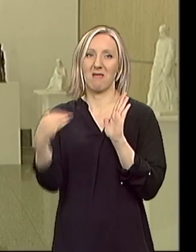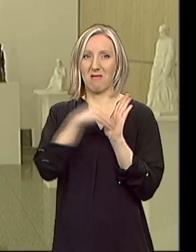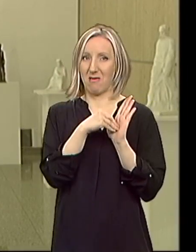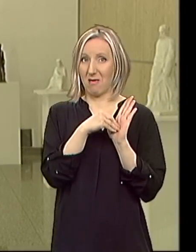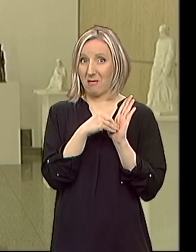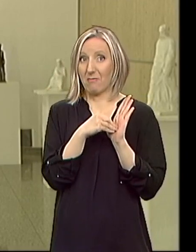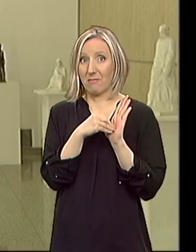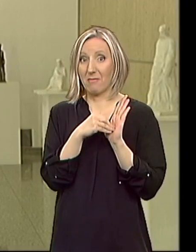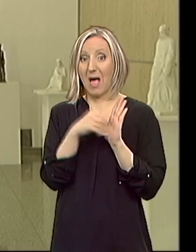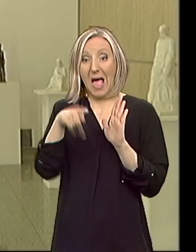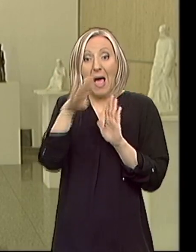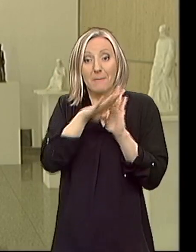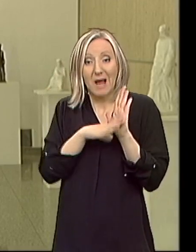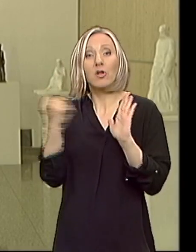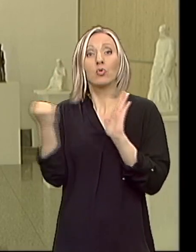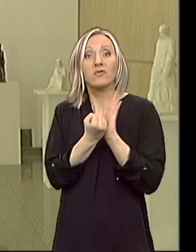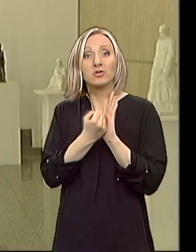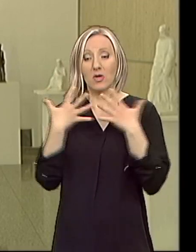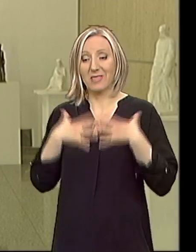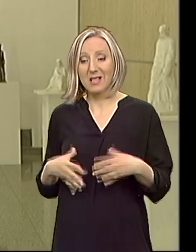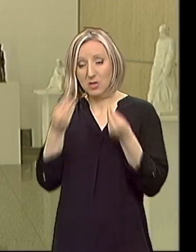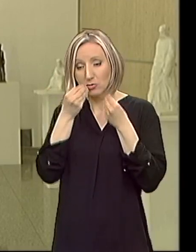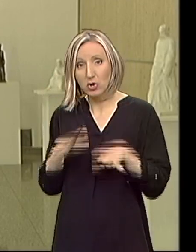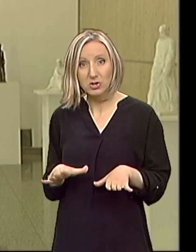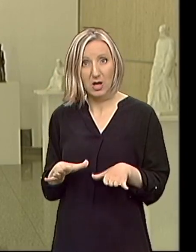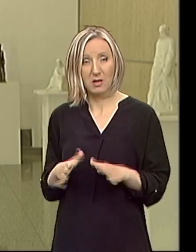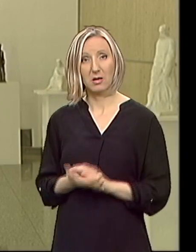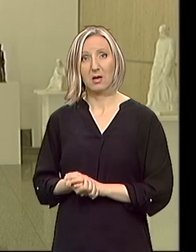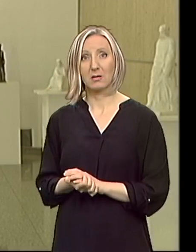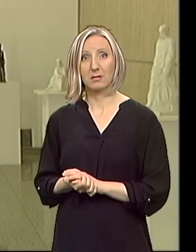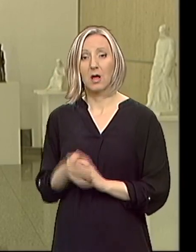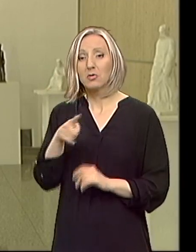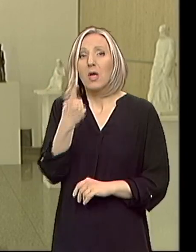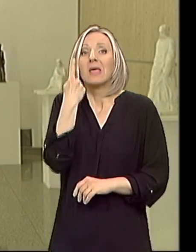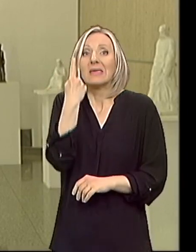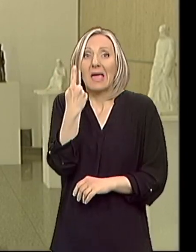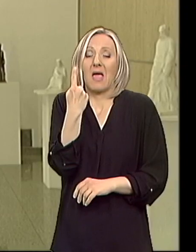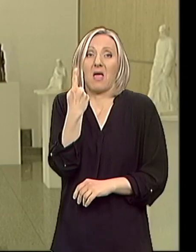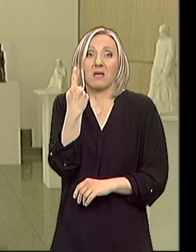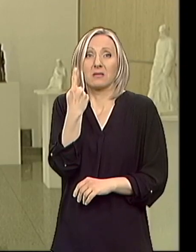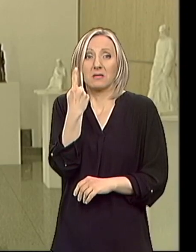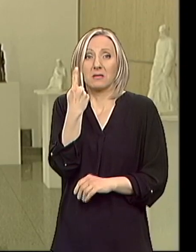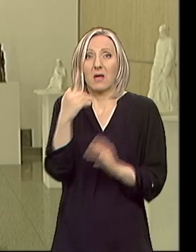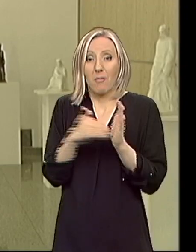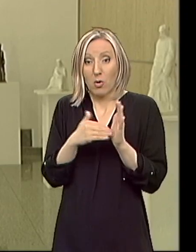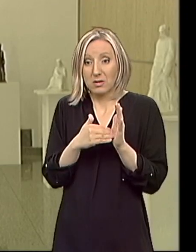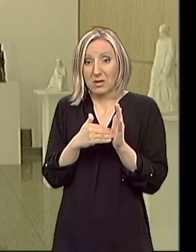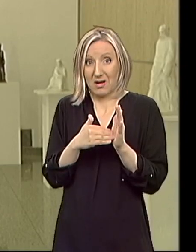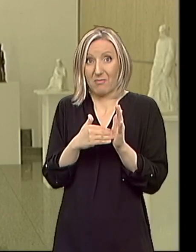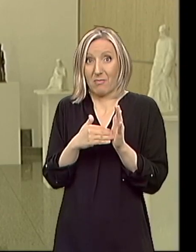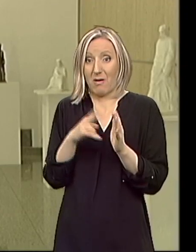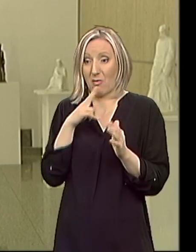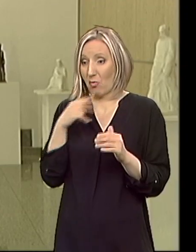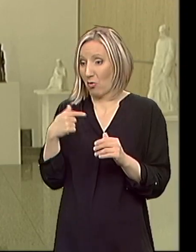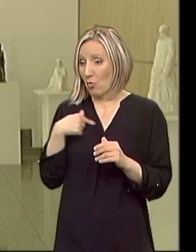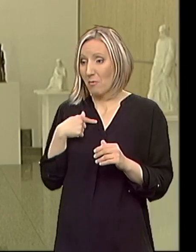zapravo utvrđuju ta neka telasna oštećenja. Međutim, to je samo jedan aspekt onoga sa čime se obolili